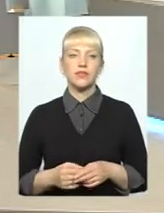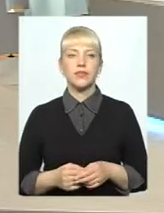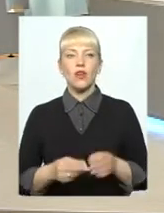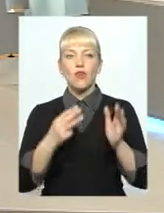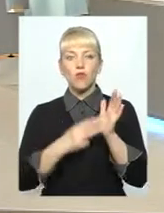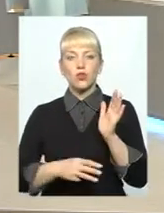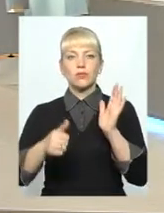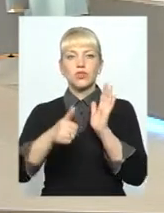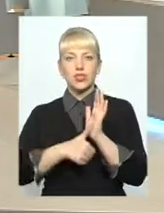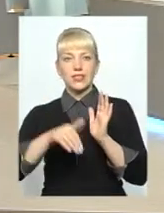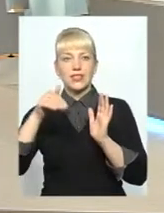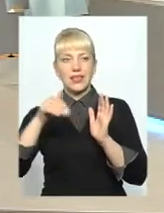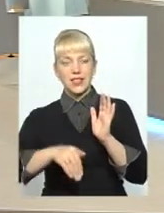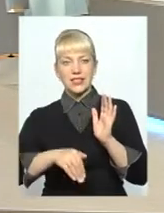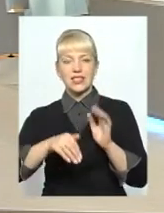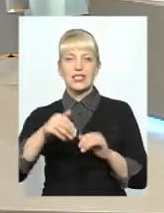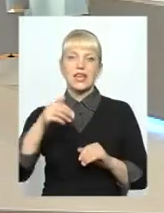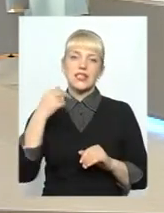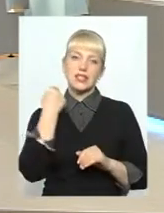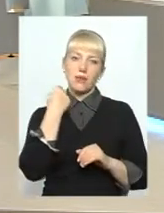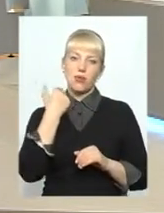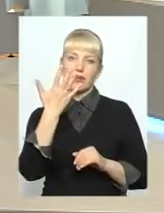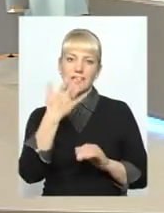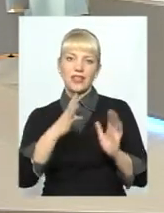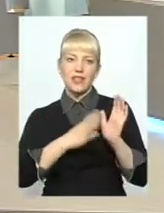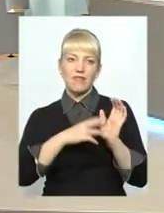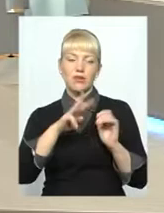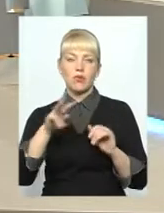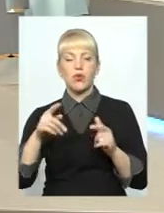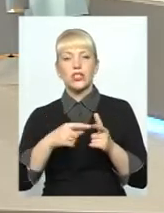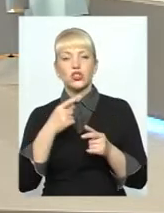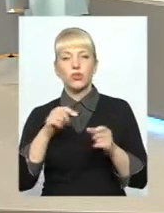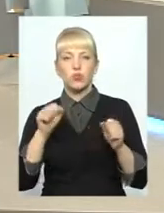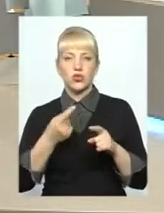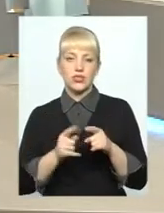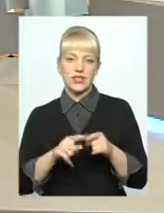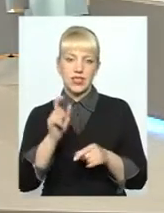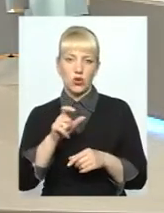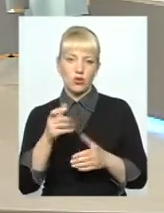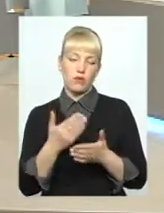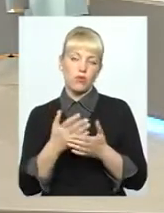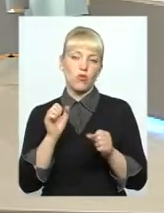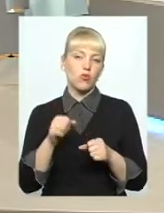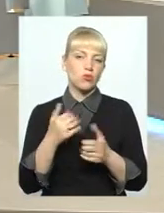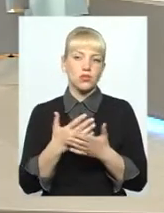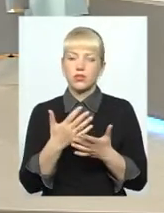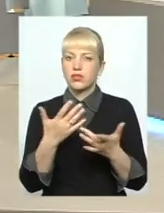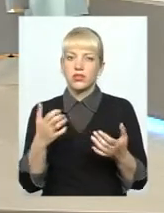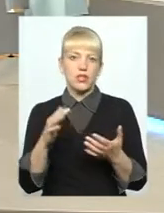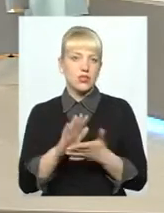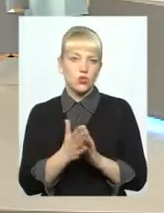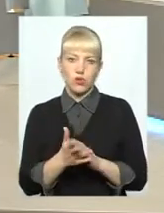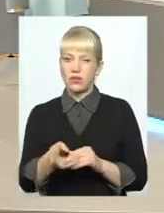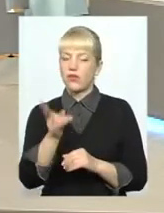тисяч заборгували 59 мільйонів. Чи можуть ці люди, до прикладу, в кожного є різна ситуація. В